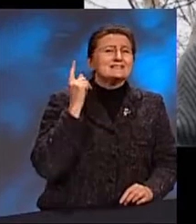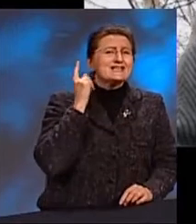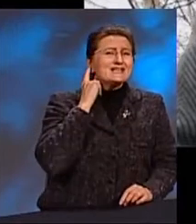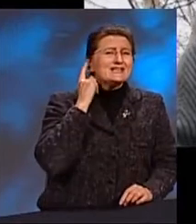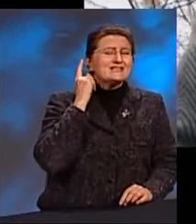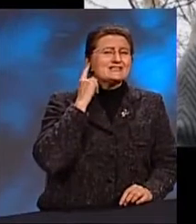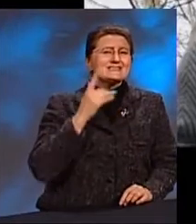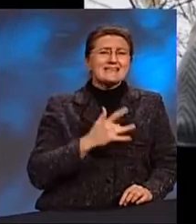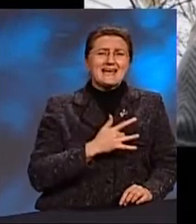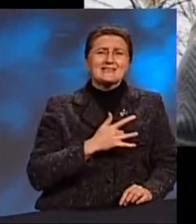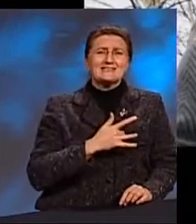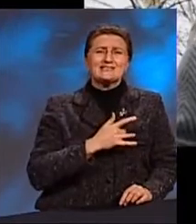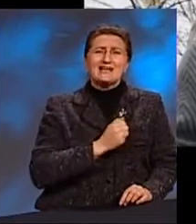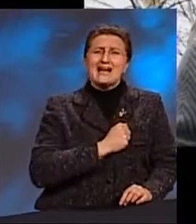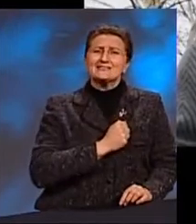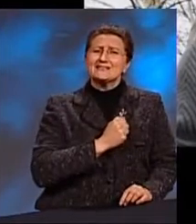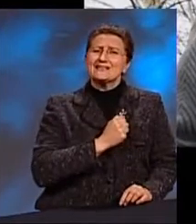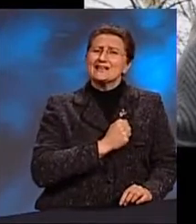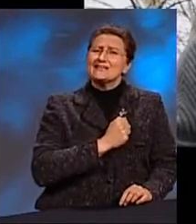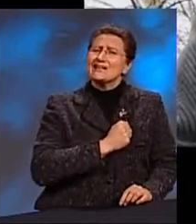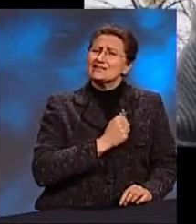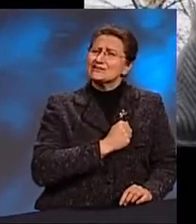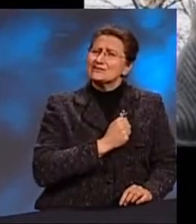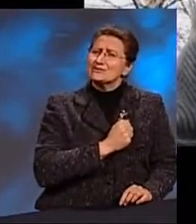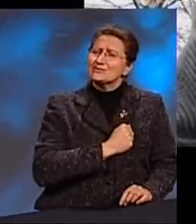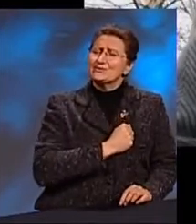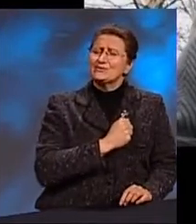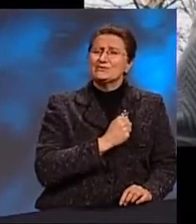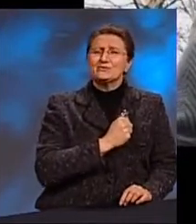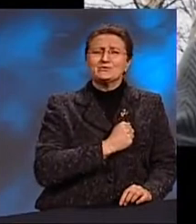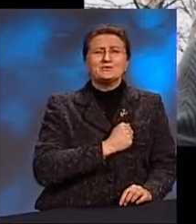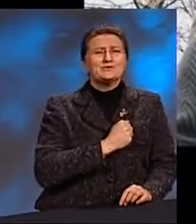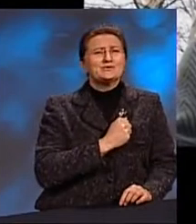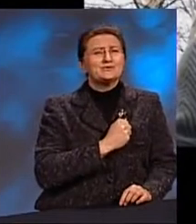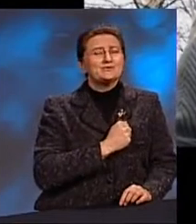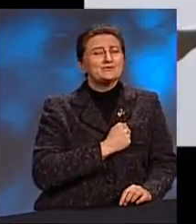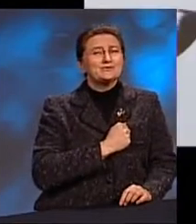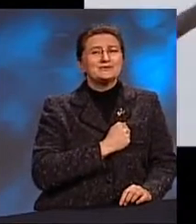Слышишь сердца частый, частый слуг